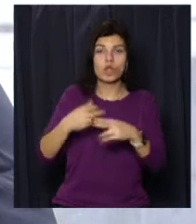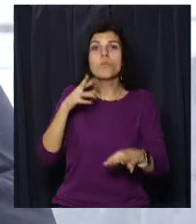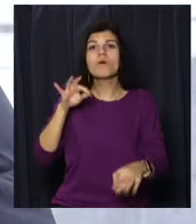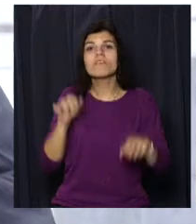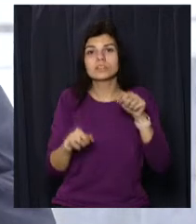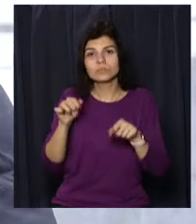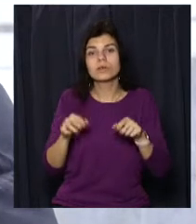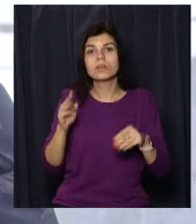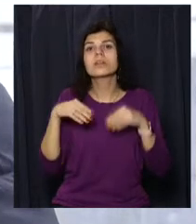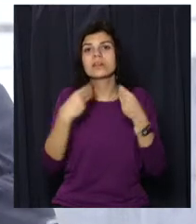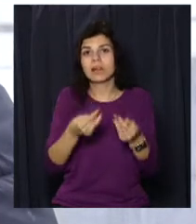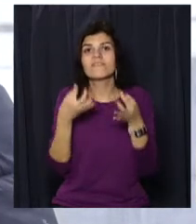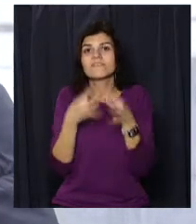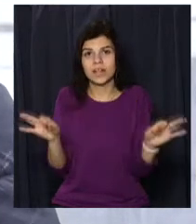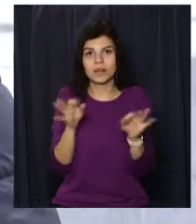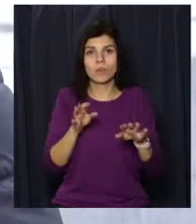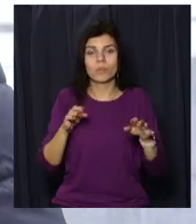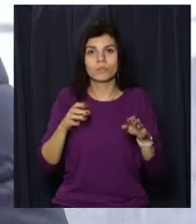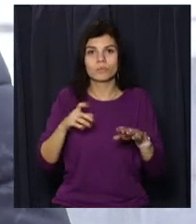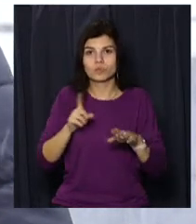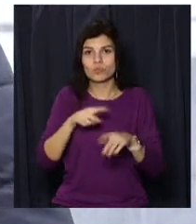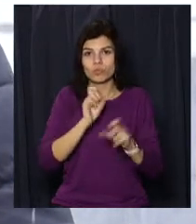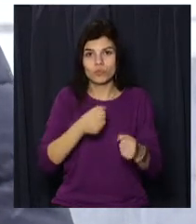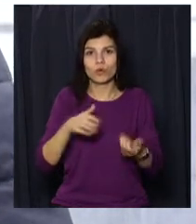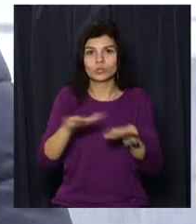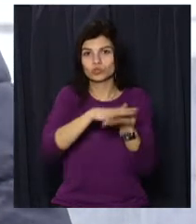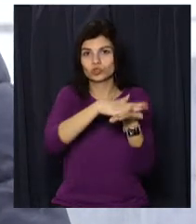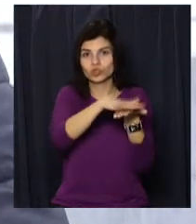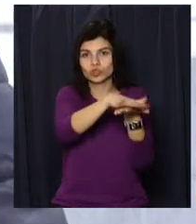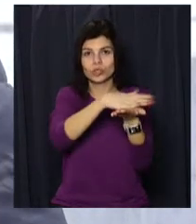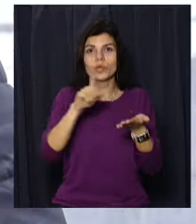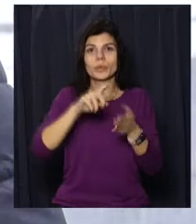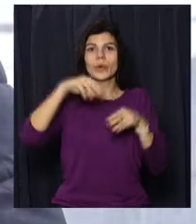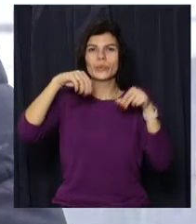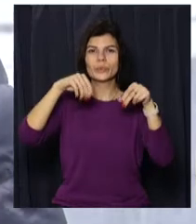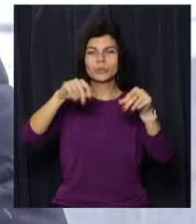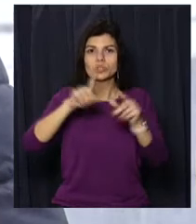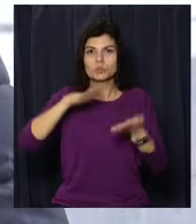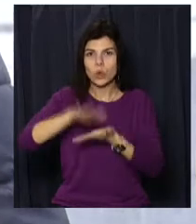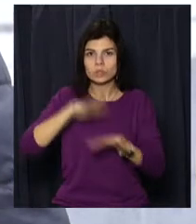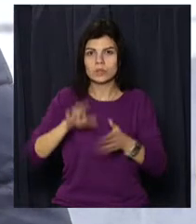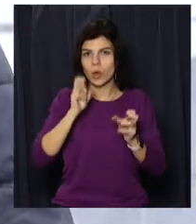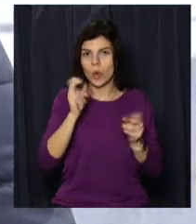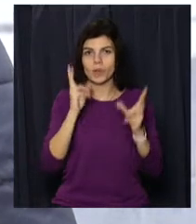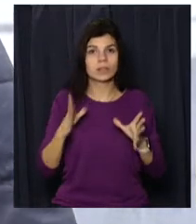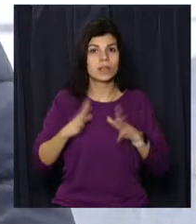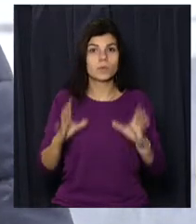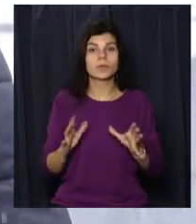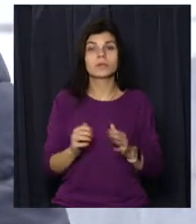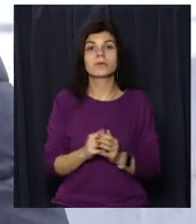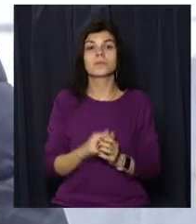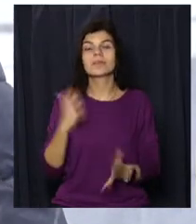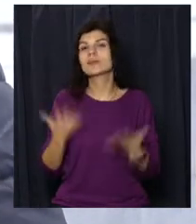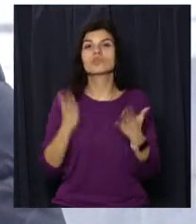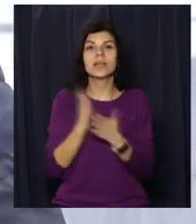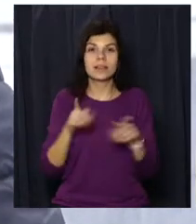можливості надавати їм вільний проїзд, щоб мати можливість обробити дорожне покриття. І